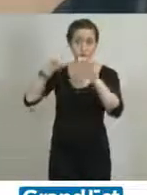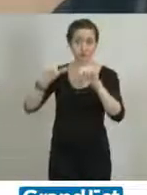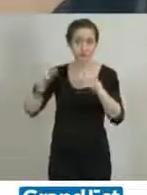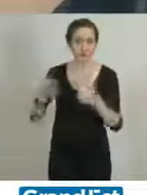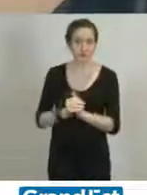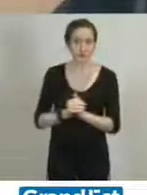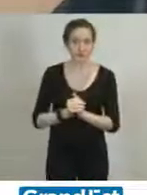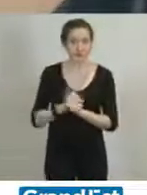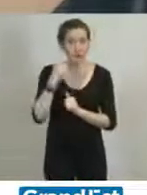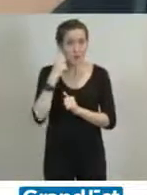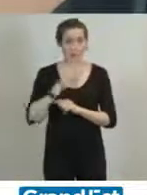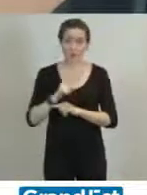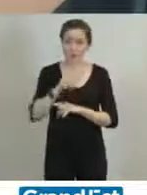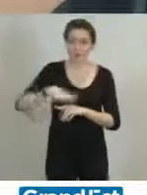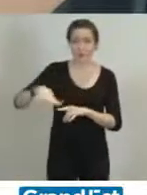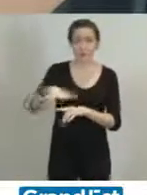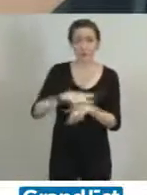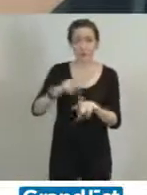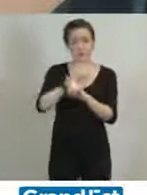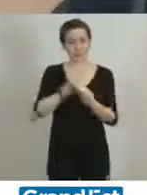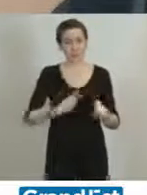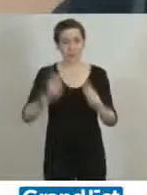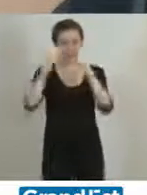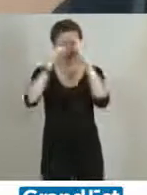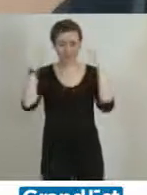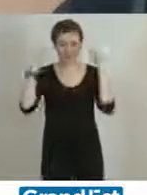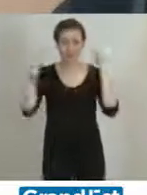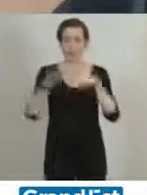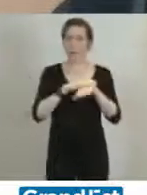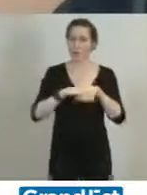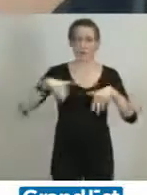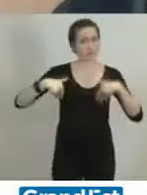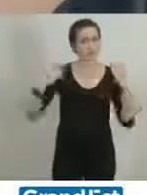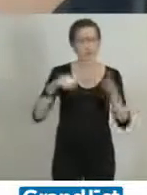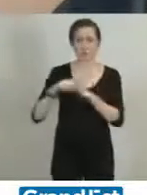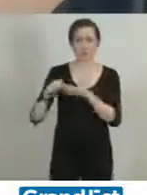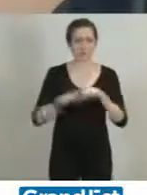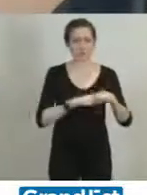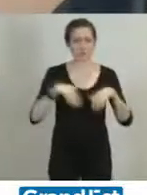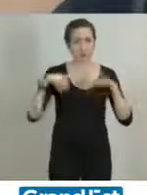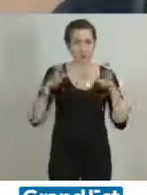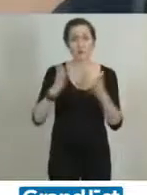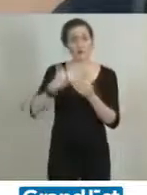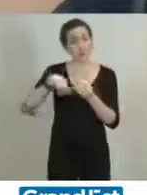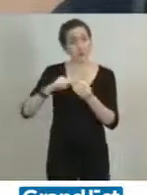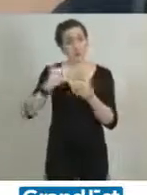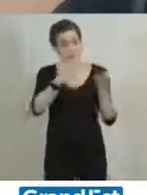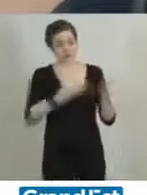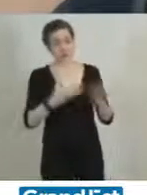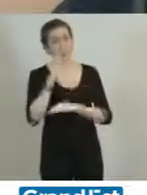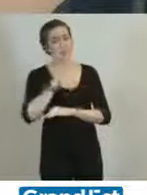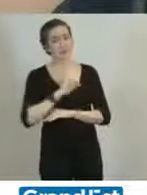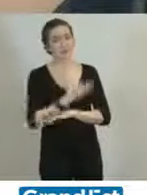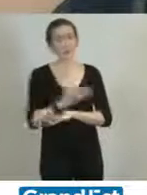de cette Assemblée, quelle que soit l'étiquette politique. A fortiori lorsqu'il s'agit d'une femme. Alors je vous demanderai à l'avenir,